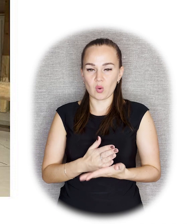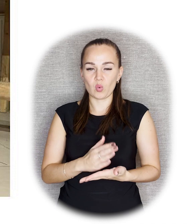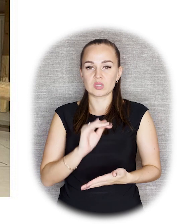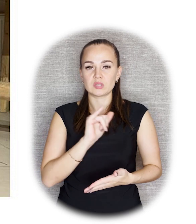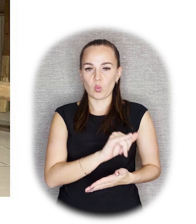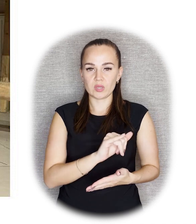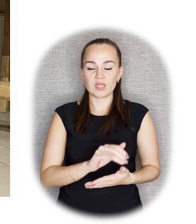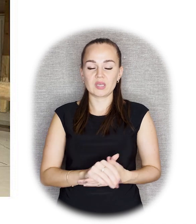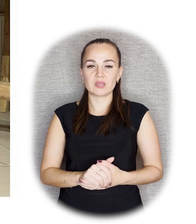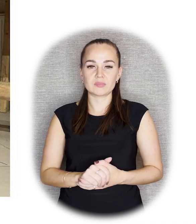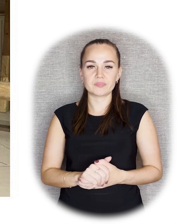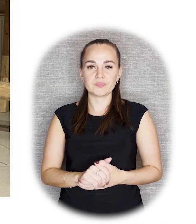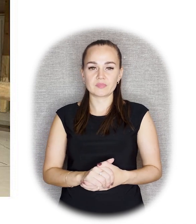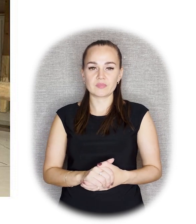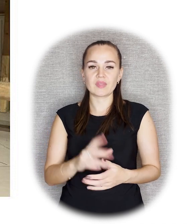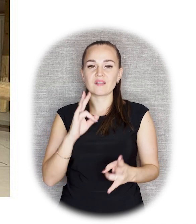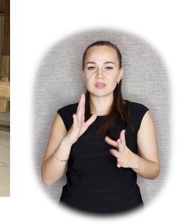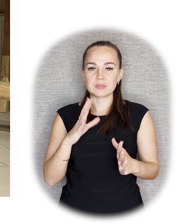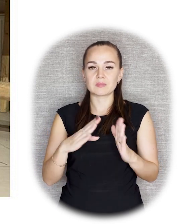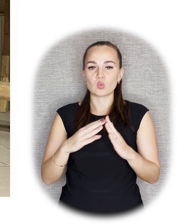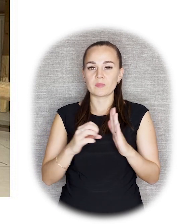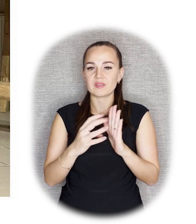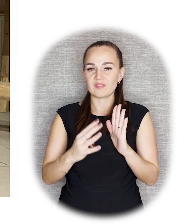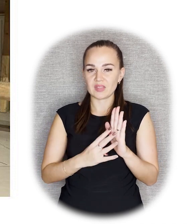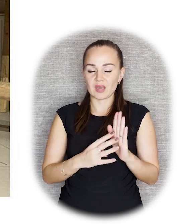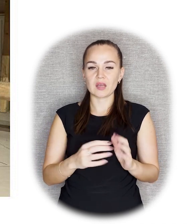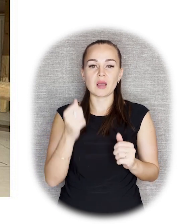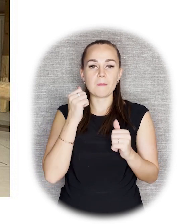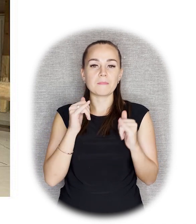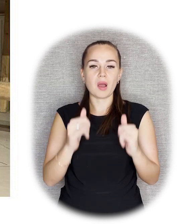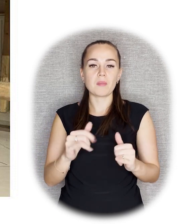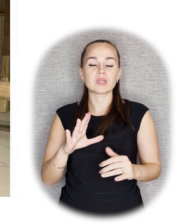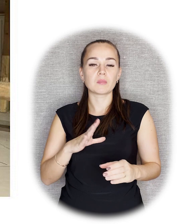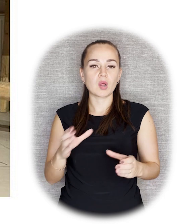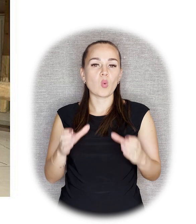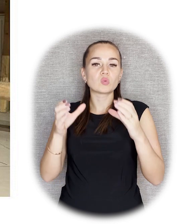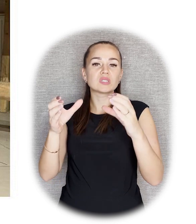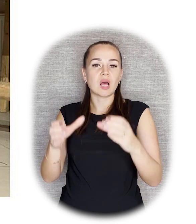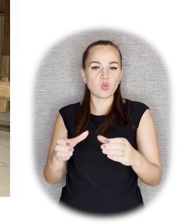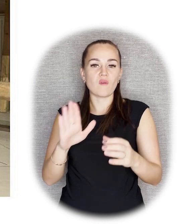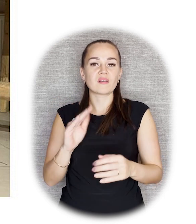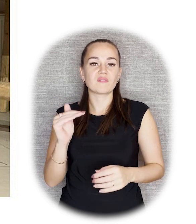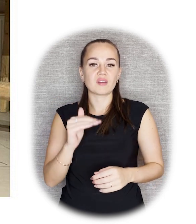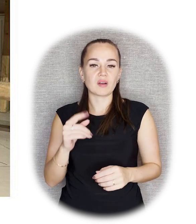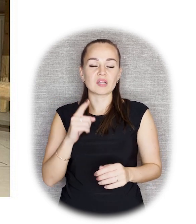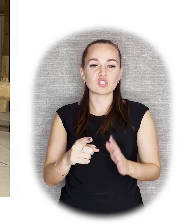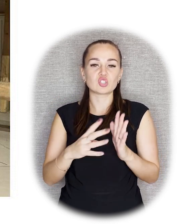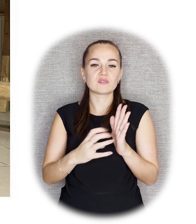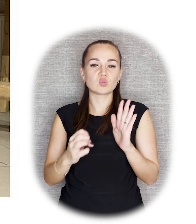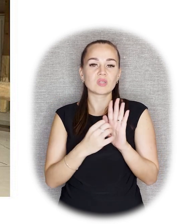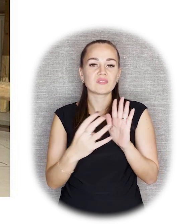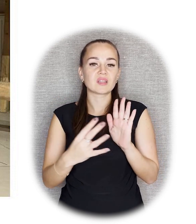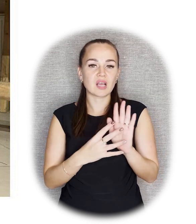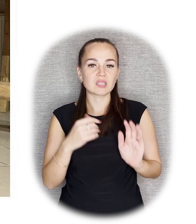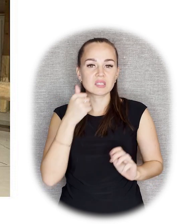выставочном зале на Невском 19. Сам памятник был установлен в феврале 1919